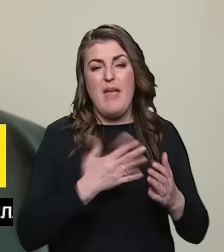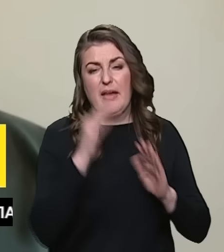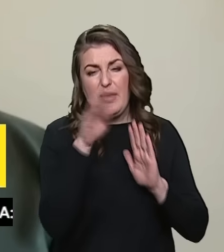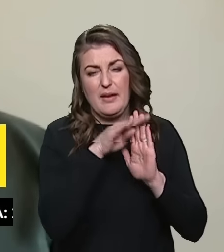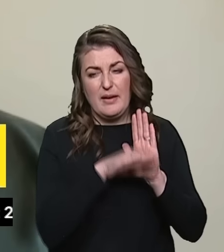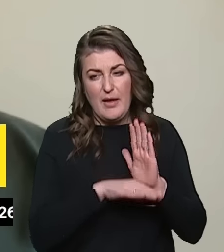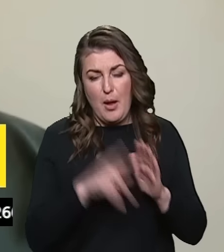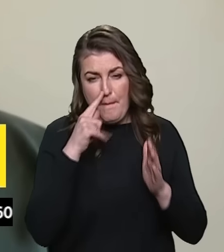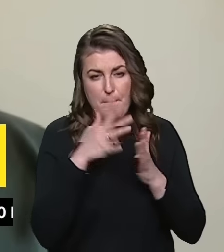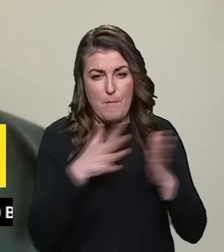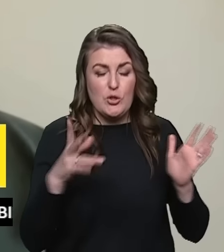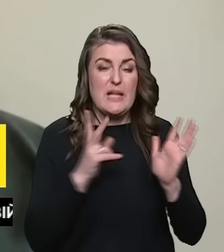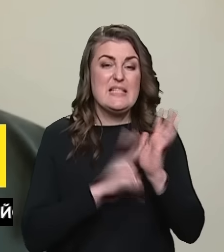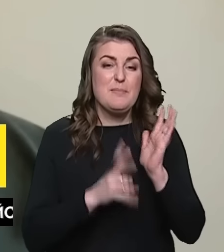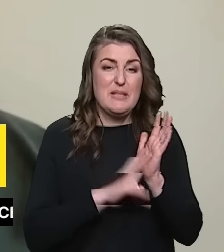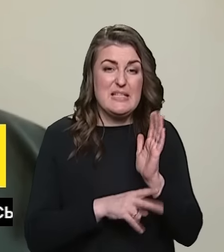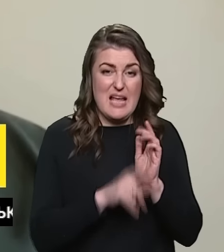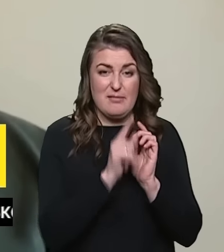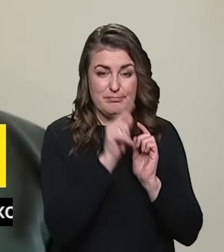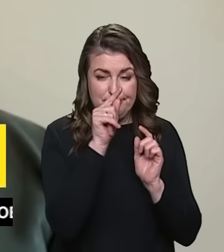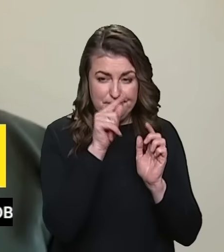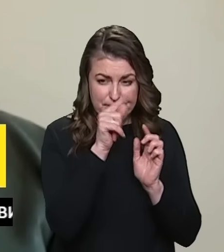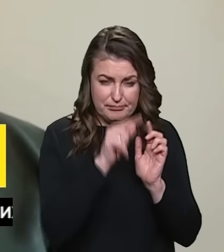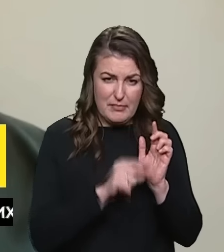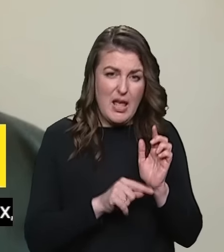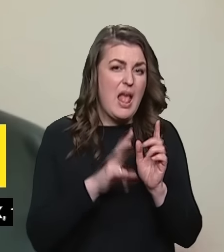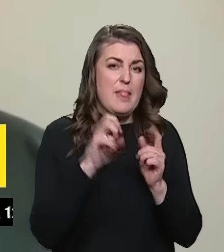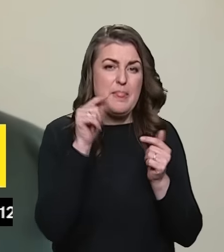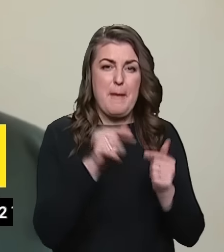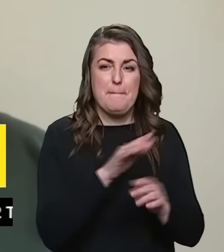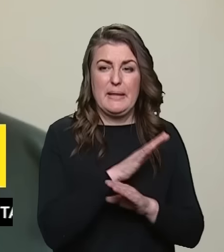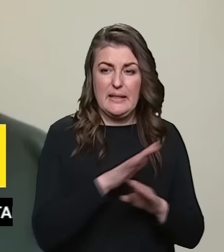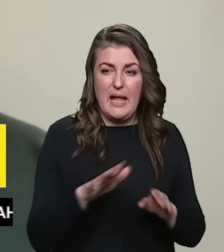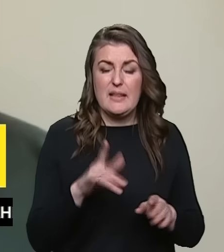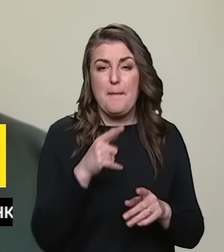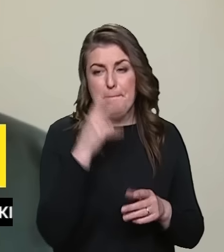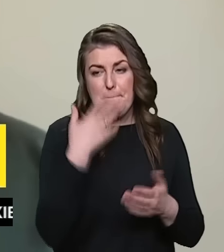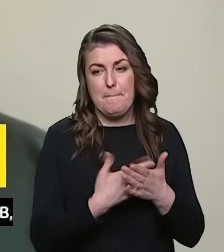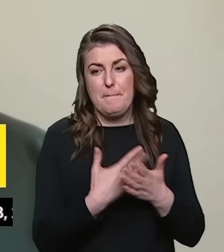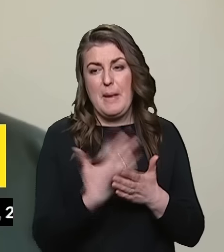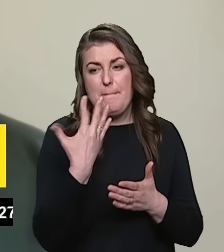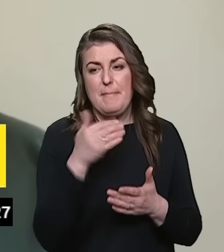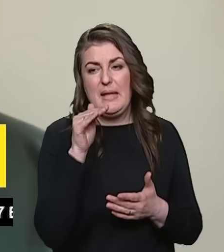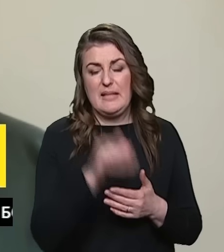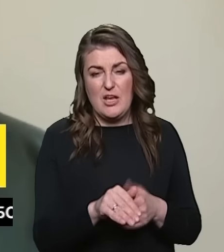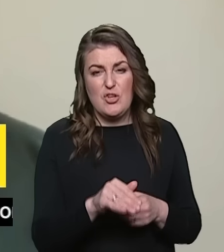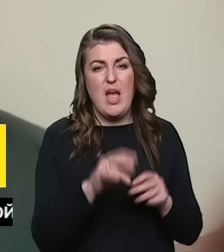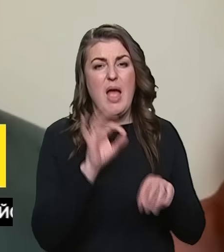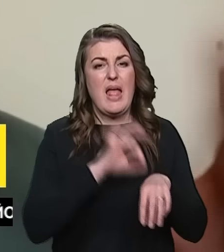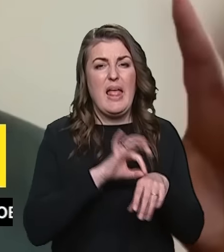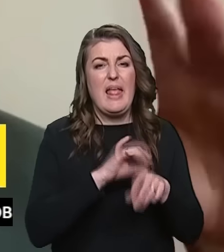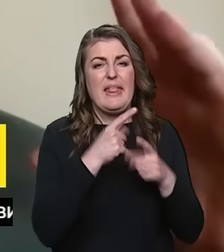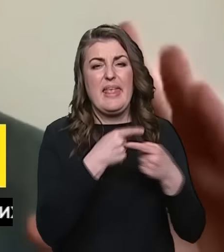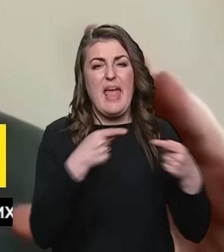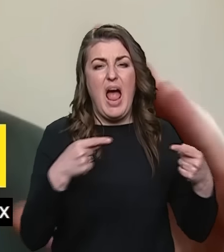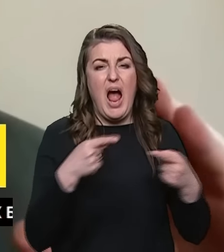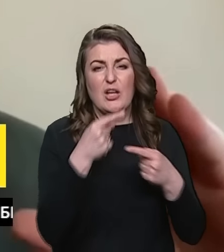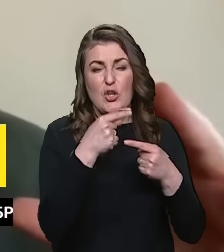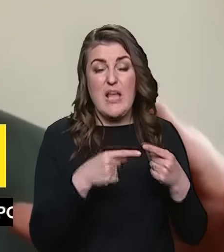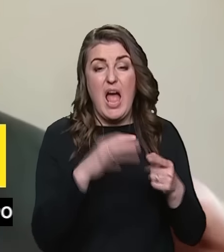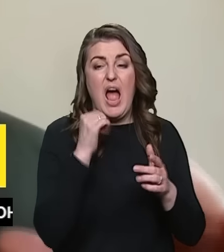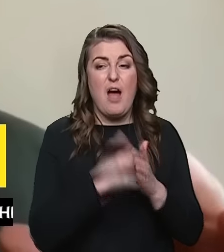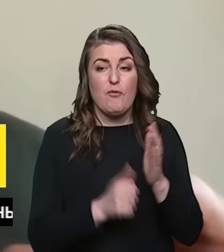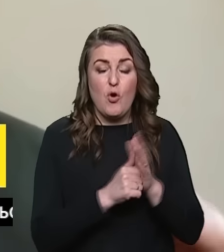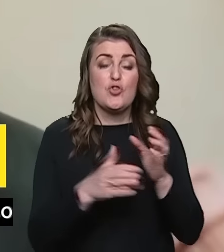70 пунктів передбачають пункта непридатний, в якому близько п'яти тисяч діагнозів. А в